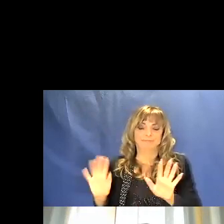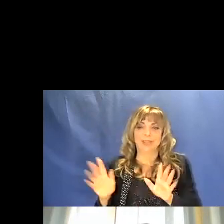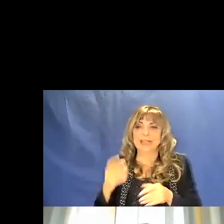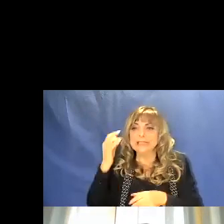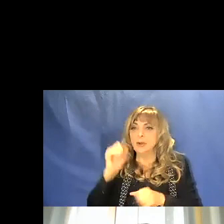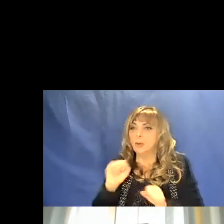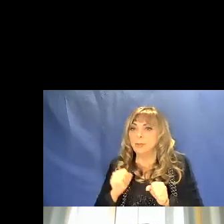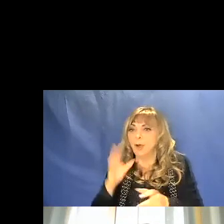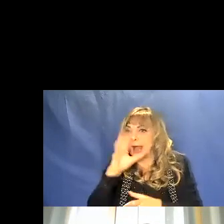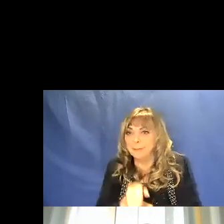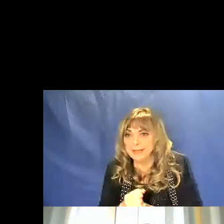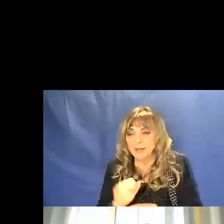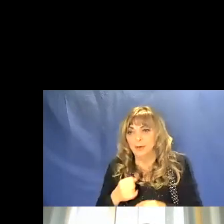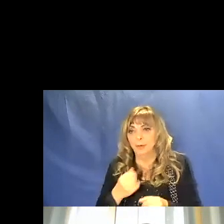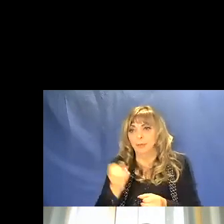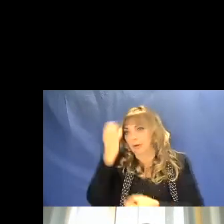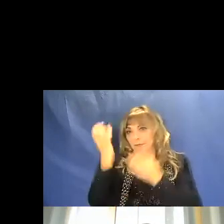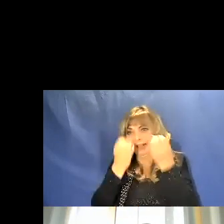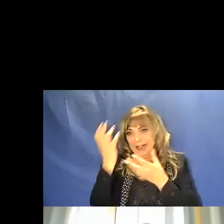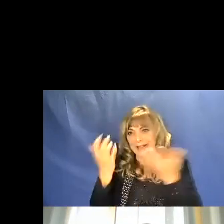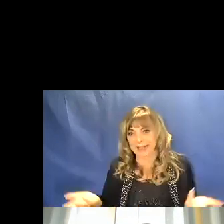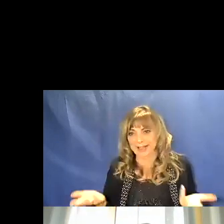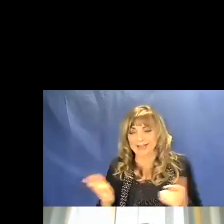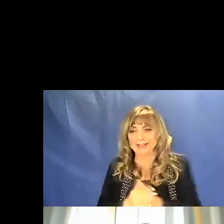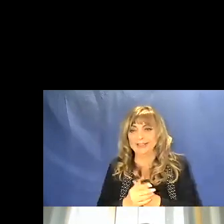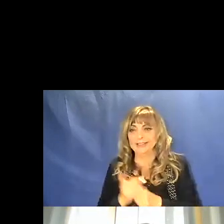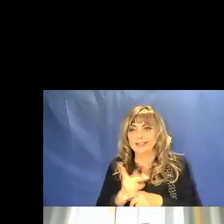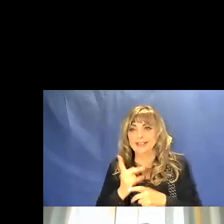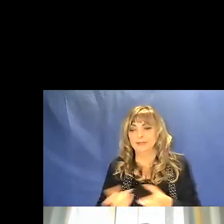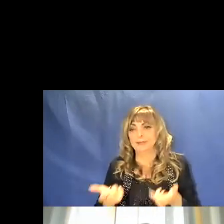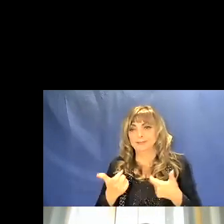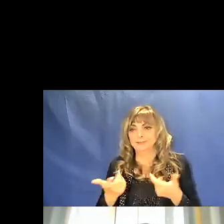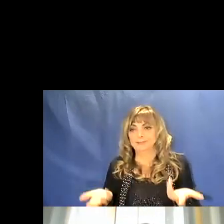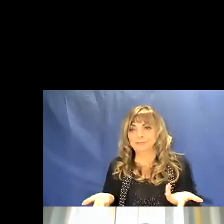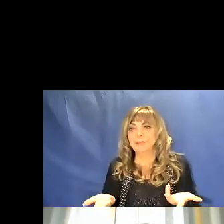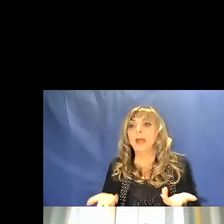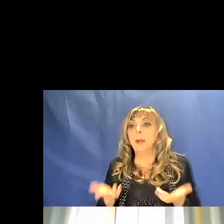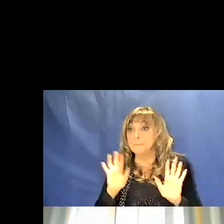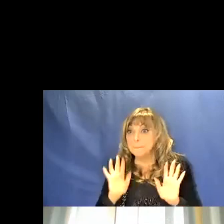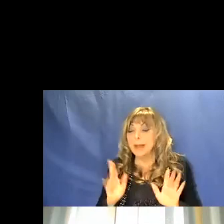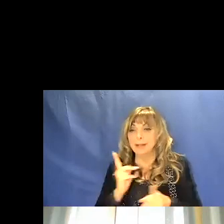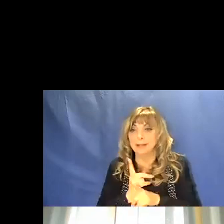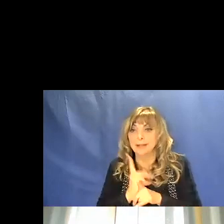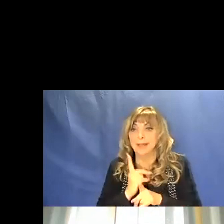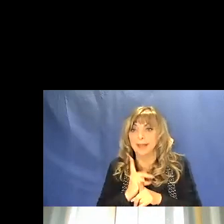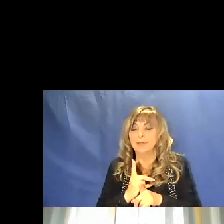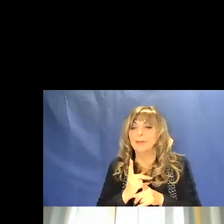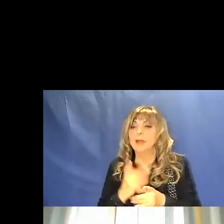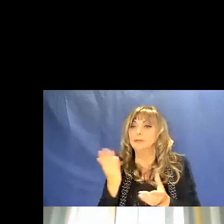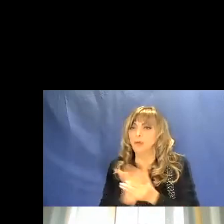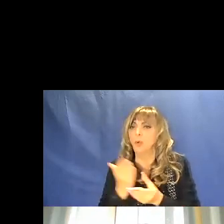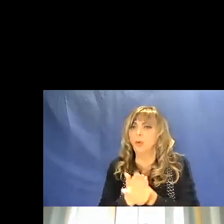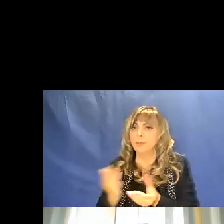è possibile trovare una spiegazione fermarsi però documentando un comportamento